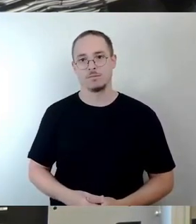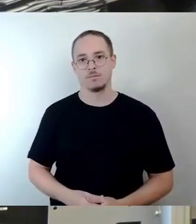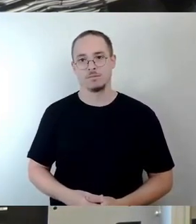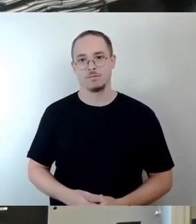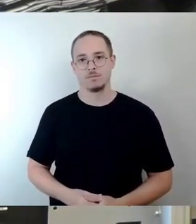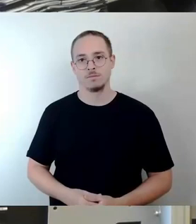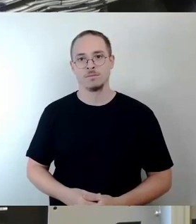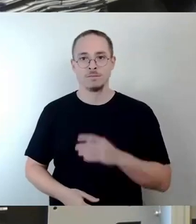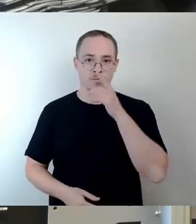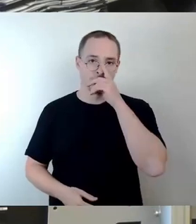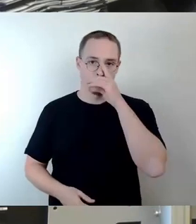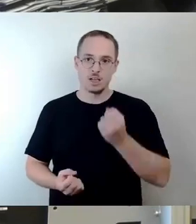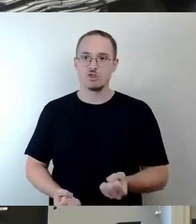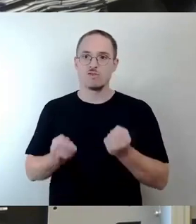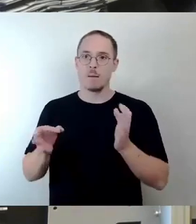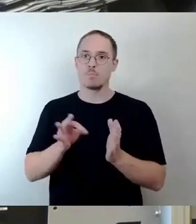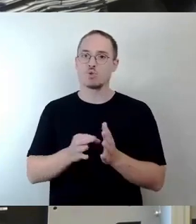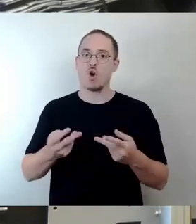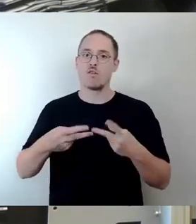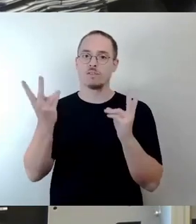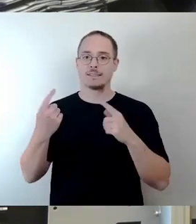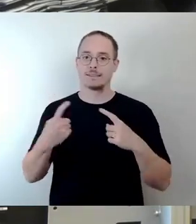Schwerpunkt der öffentlichen Diskussion war die letzten Jahre.